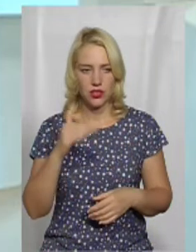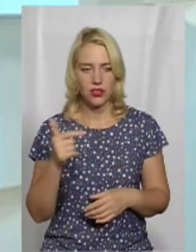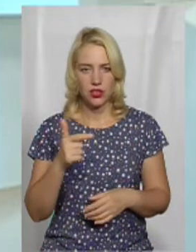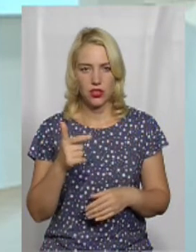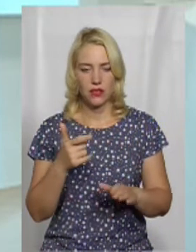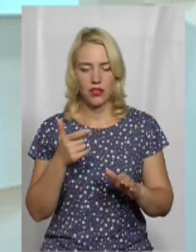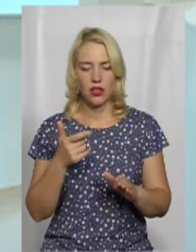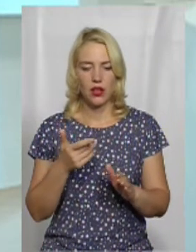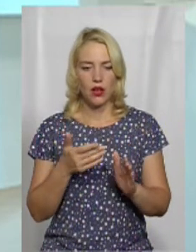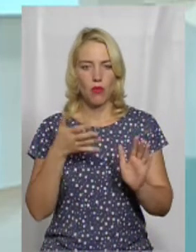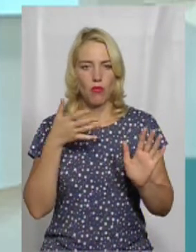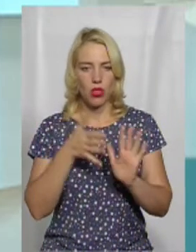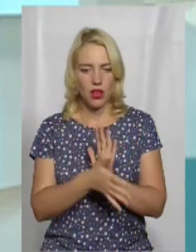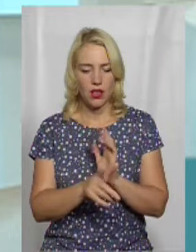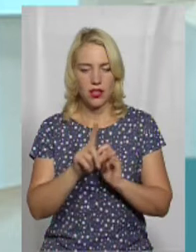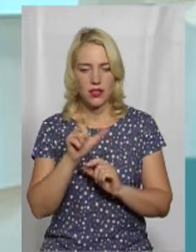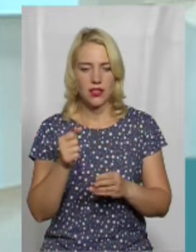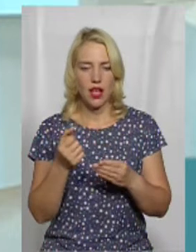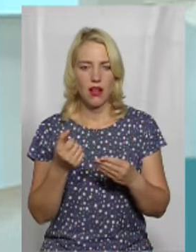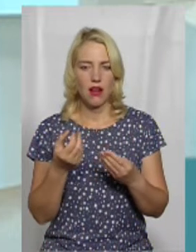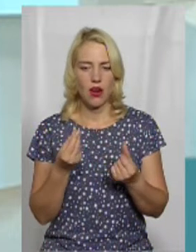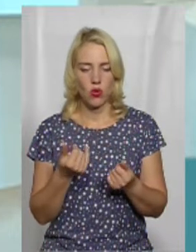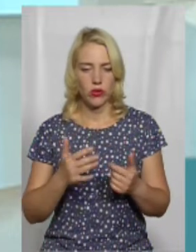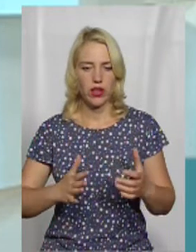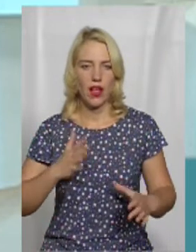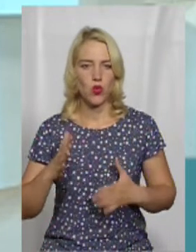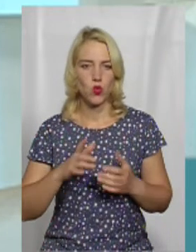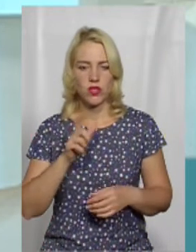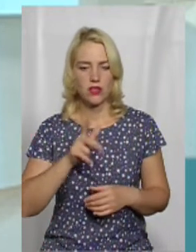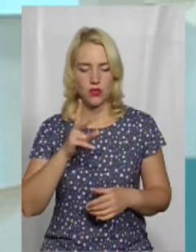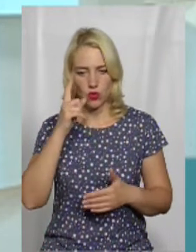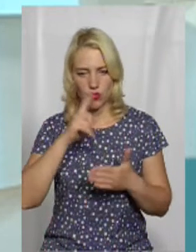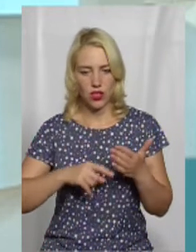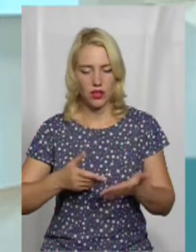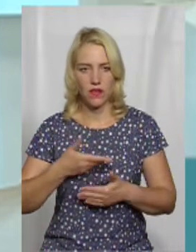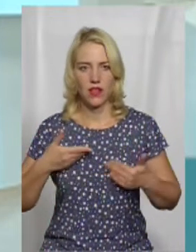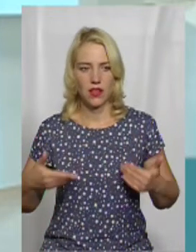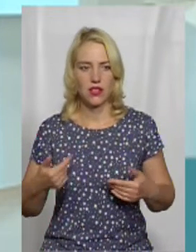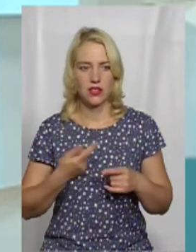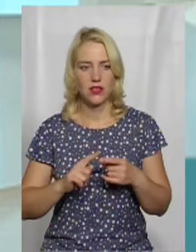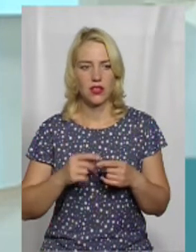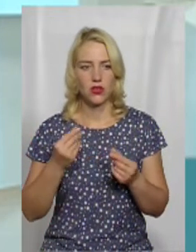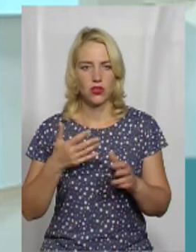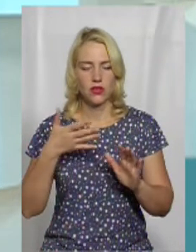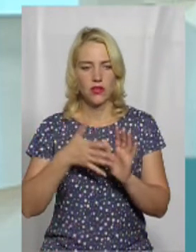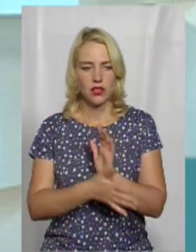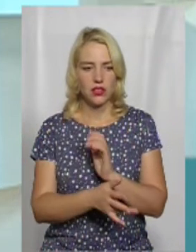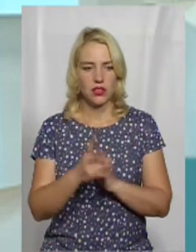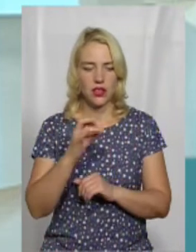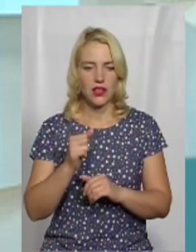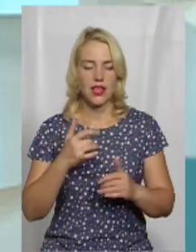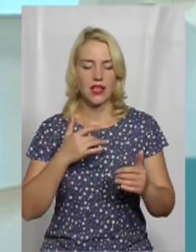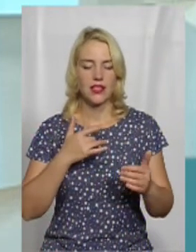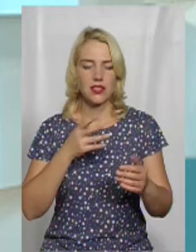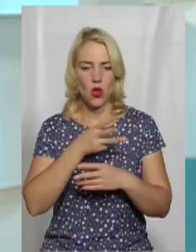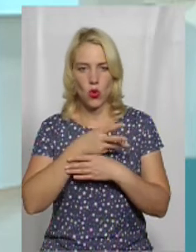потрапило до нас за рахунок ентузіастів, які в нас вірять. І так, ми вже їх витатили на зйомки сцен